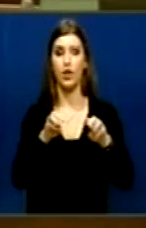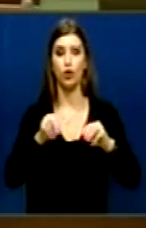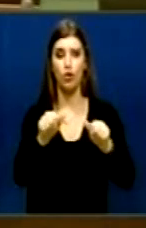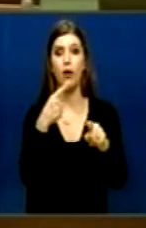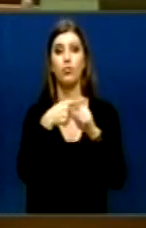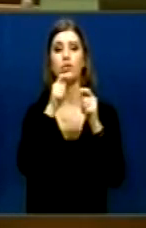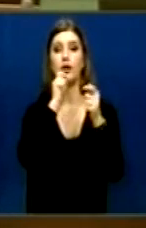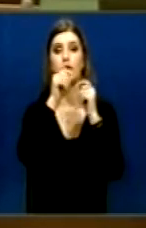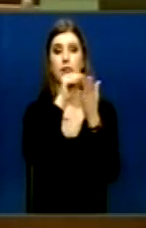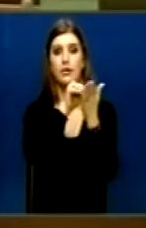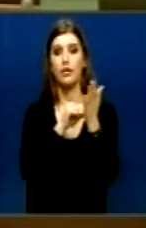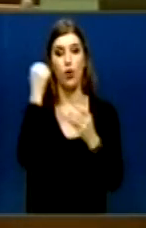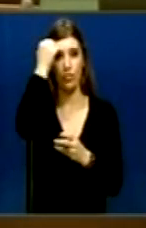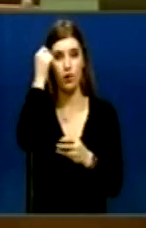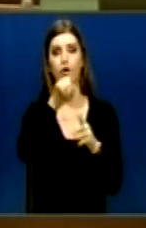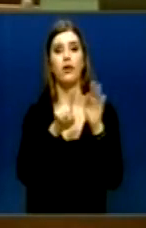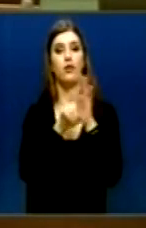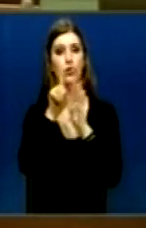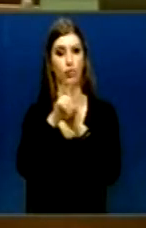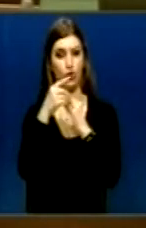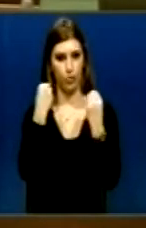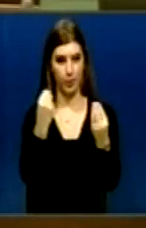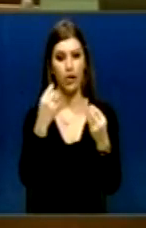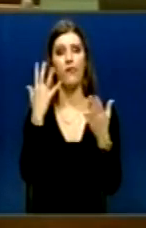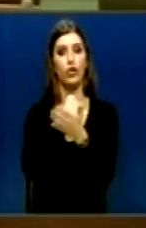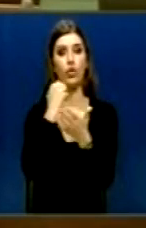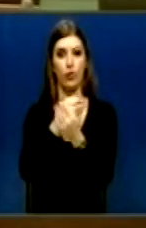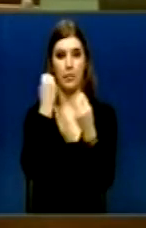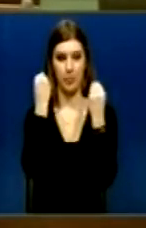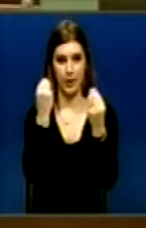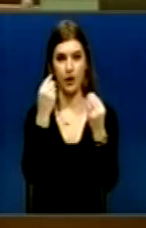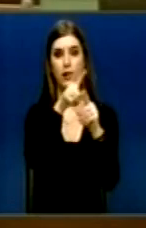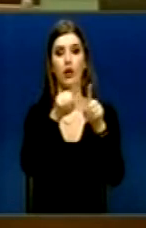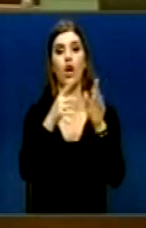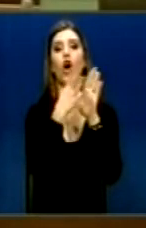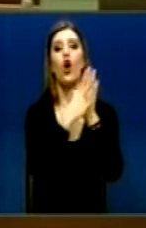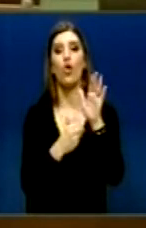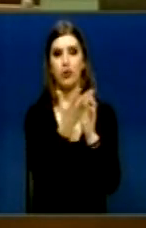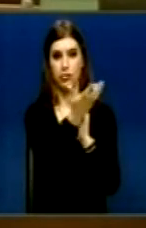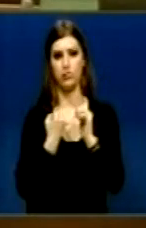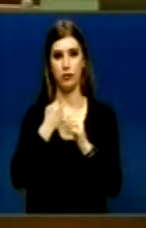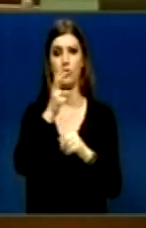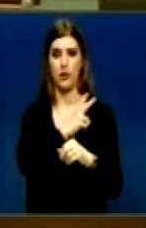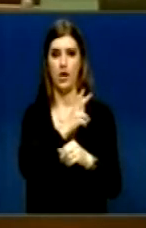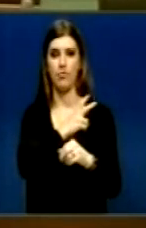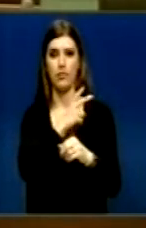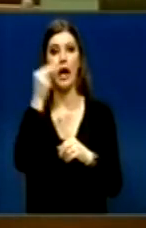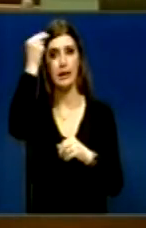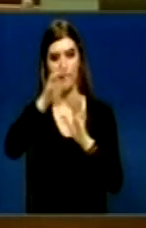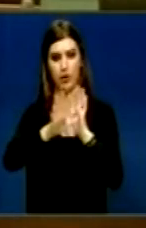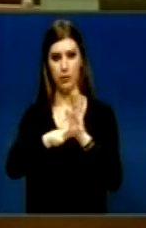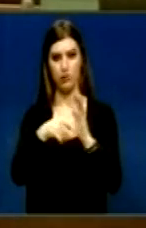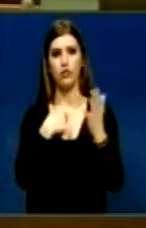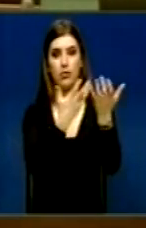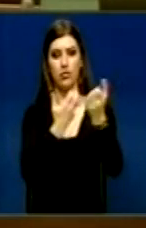Kosova pas ka fitu shumë. Po, Kosova i ka fitu kopjet e kadastrit dhe regjistin civil, që atë ja ka vjellë Sërbija. Kjo është shpitorë.